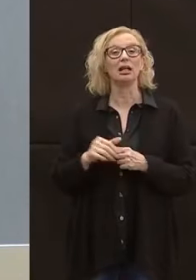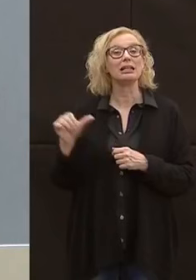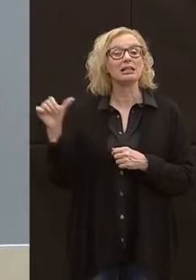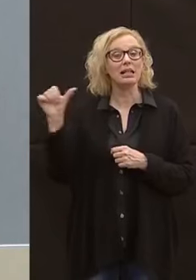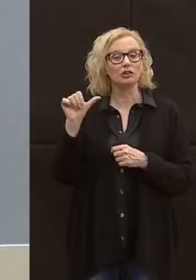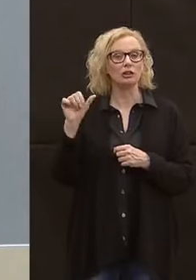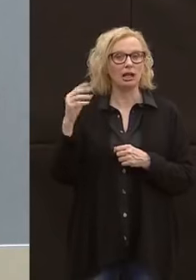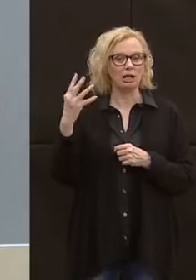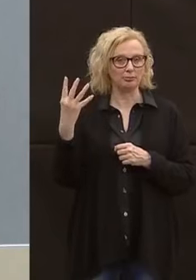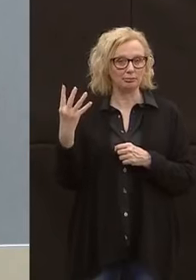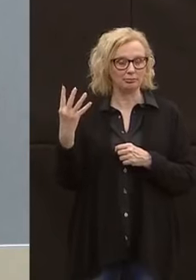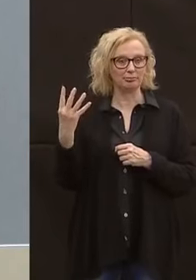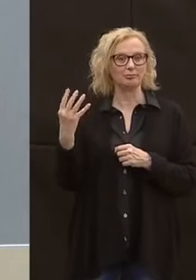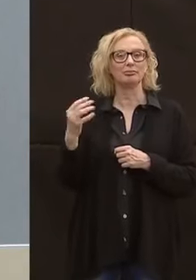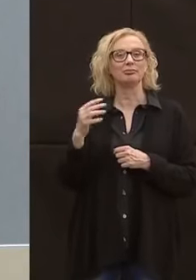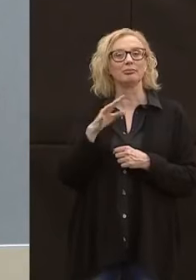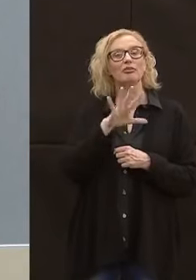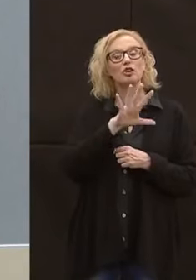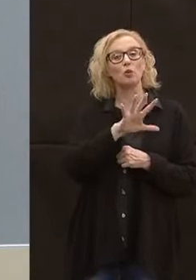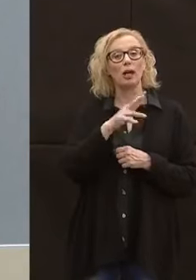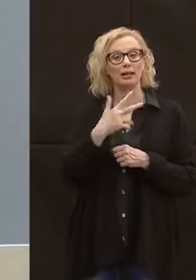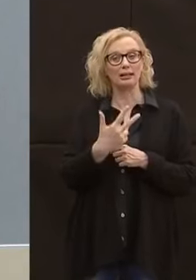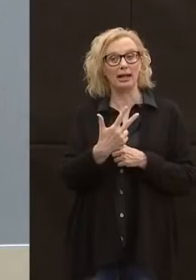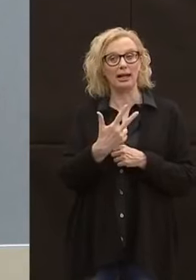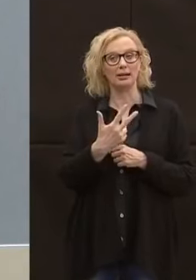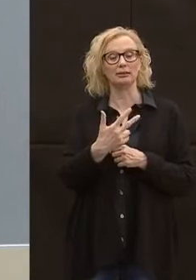Sella Giudicari, a 4 case in più per un totale di 53